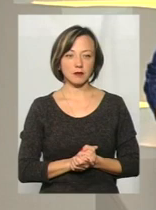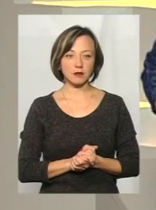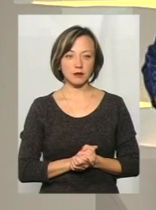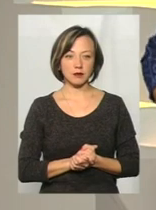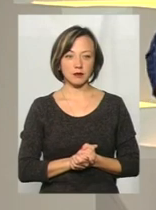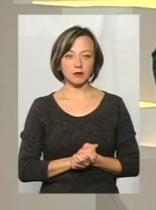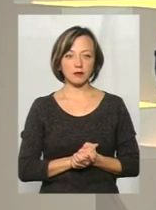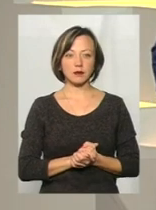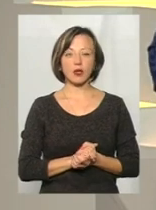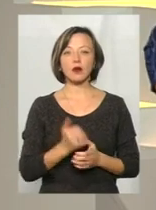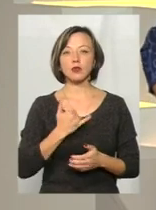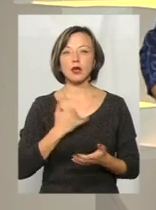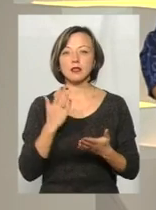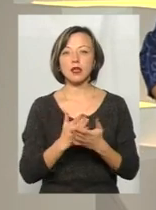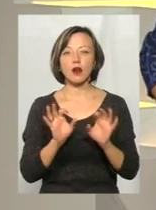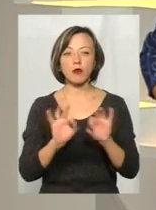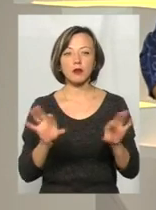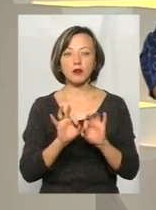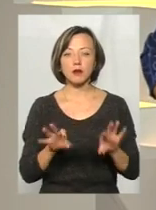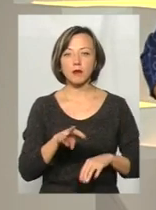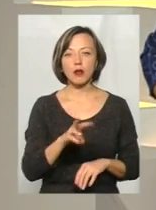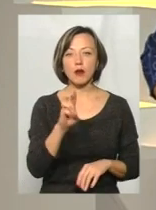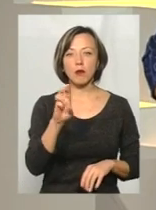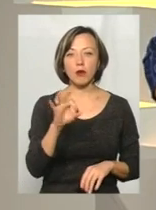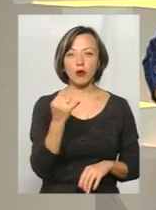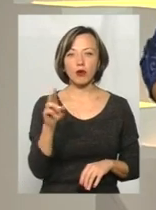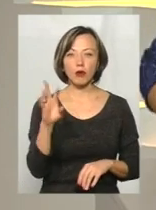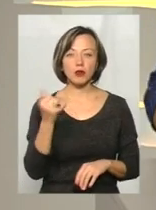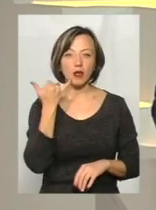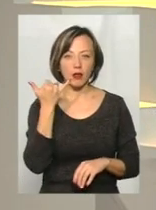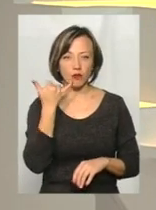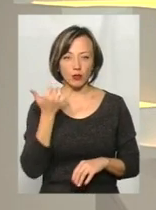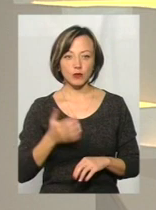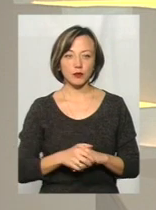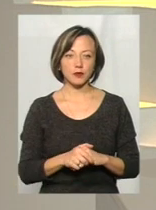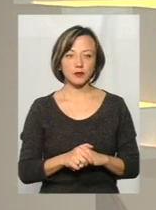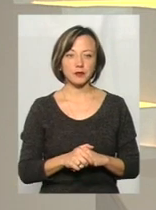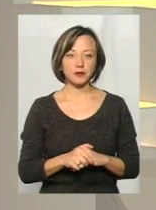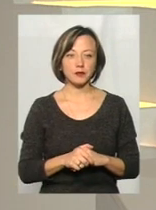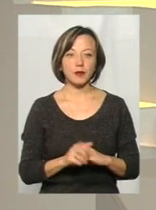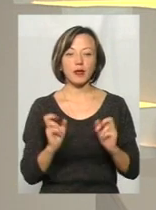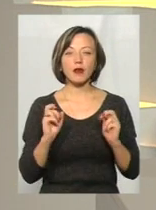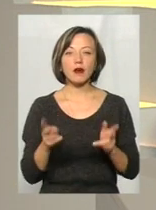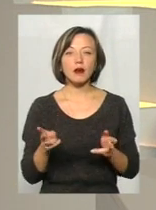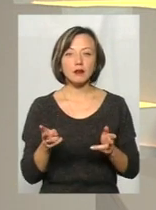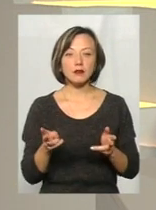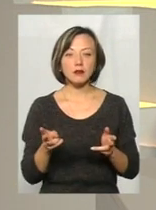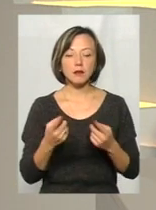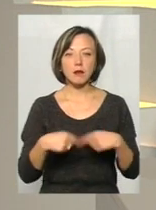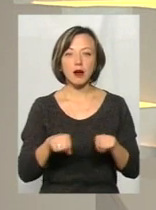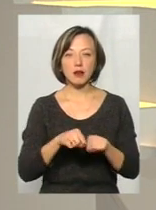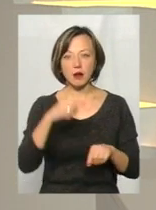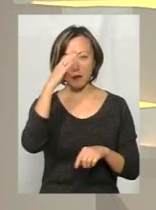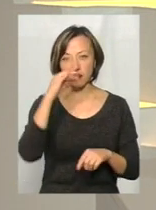В нас також є коментар Михайла Бойка телефоном. Як, власне, партія